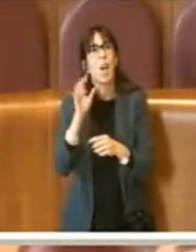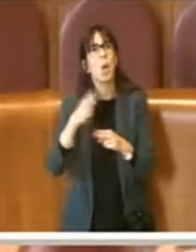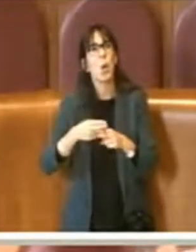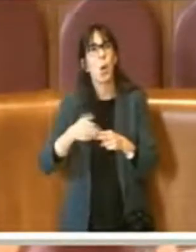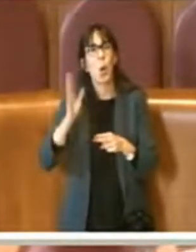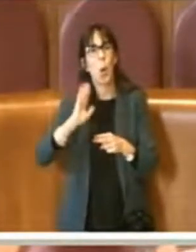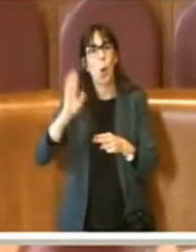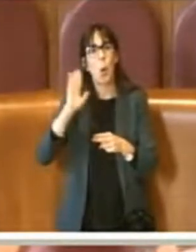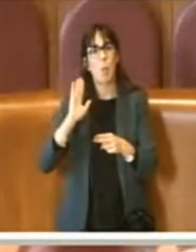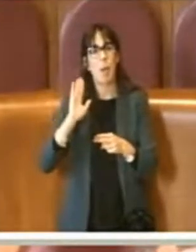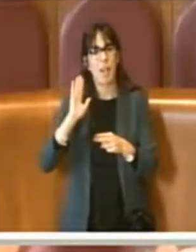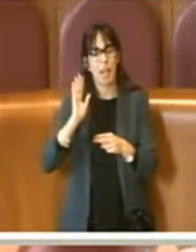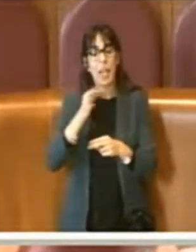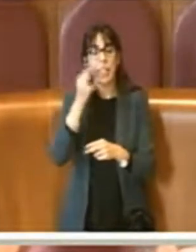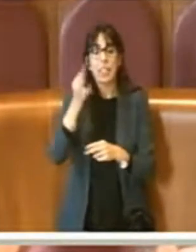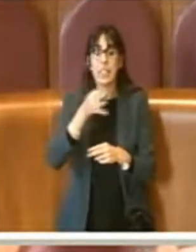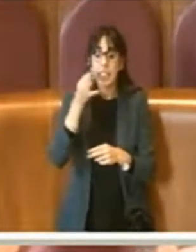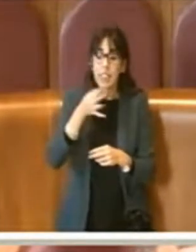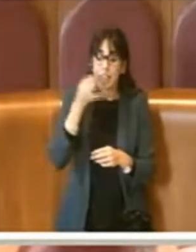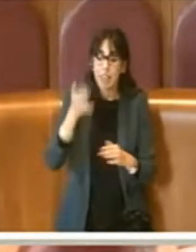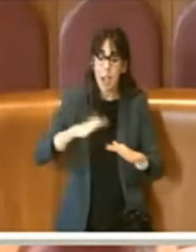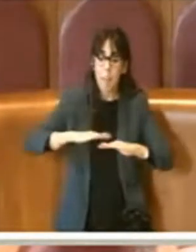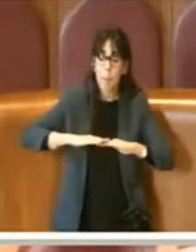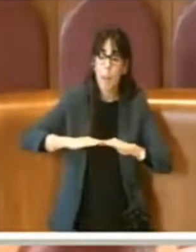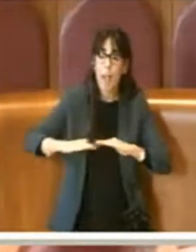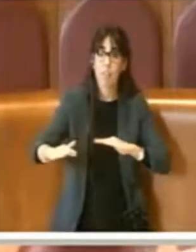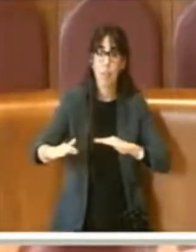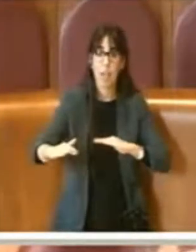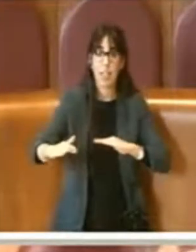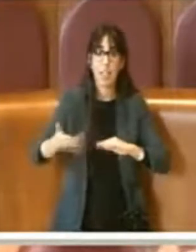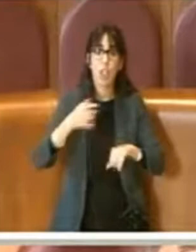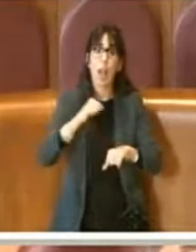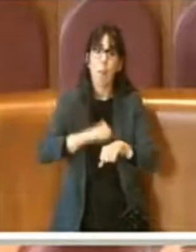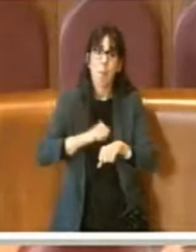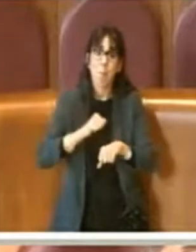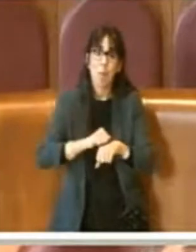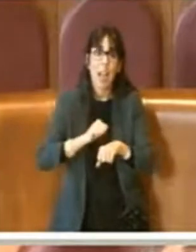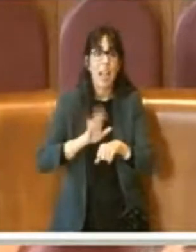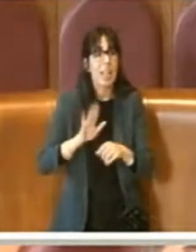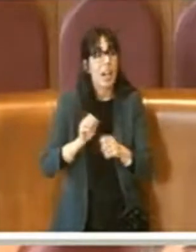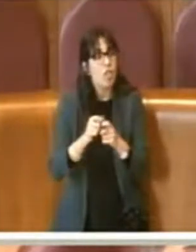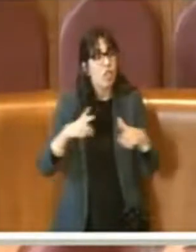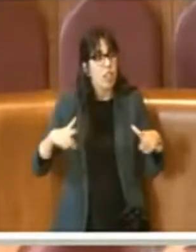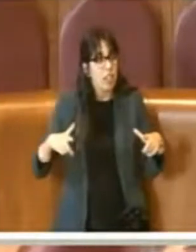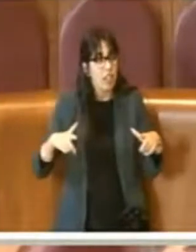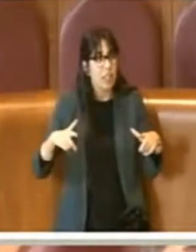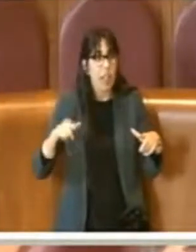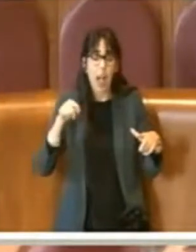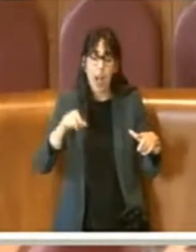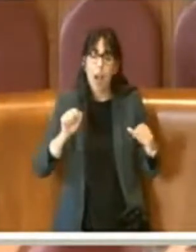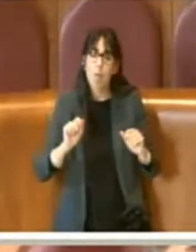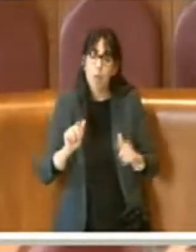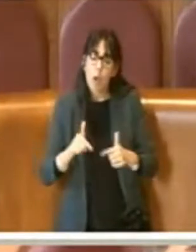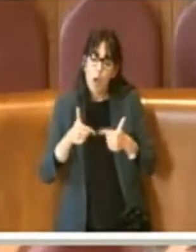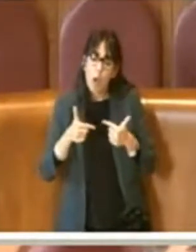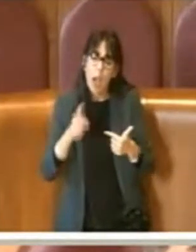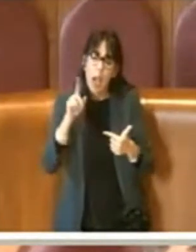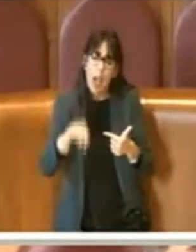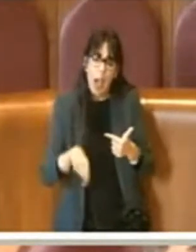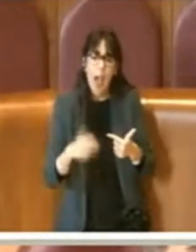alla pavimentazione a pietra della città, anche un elemento importante